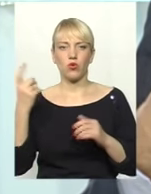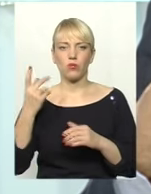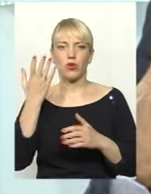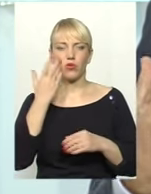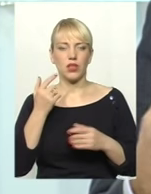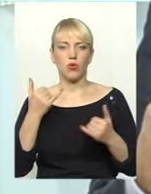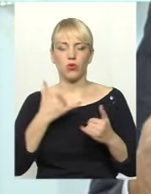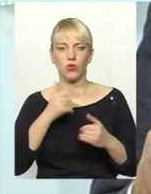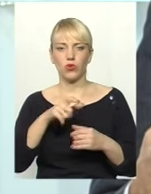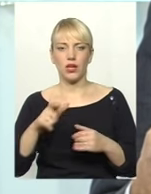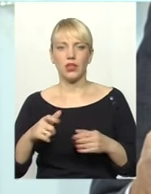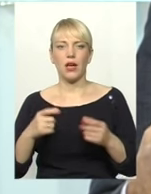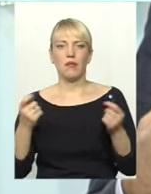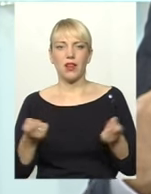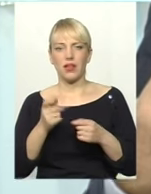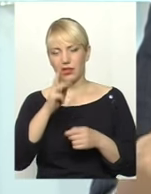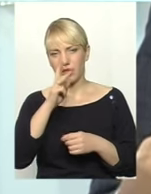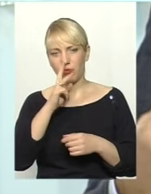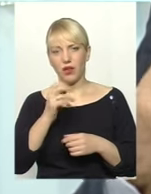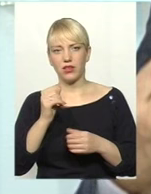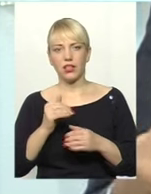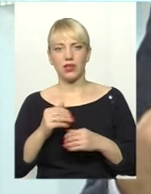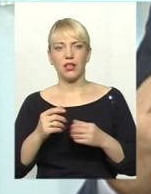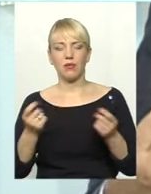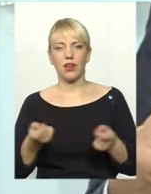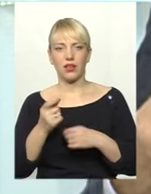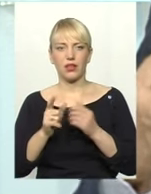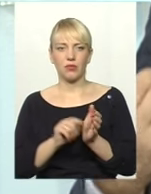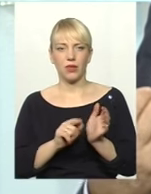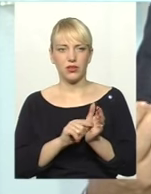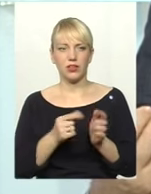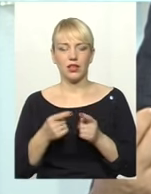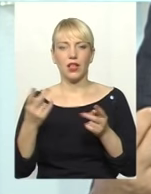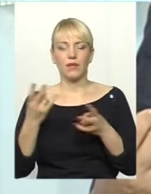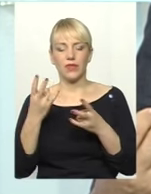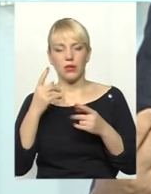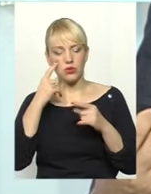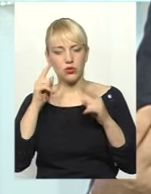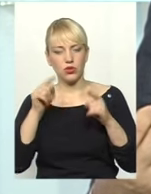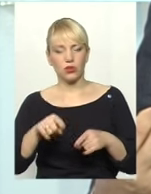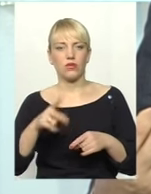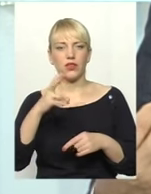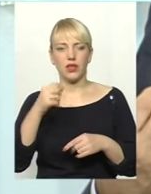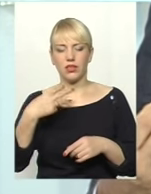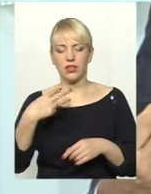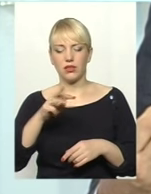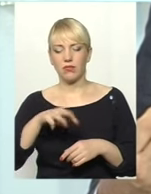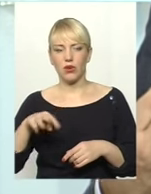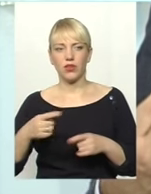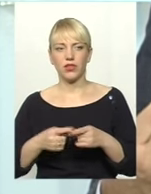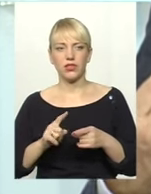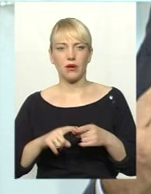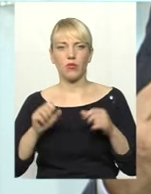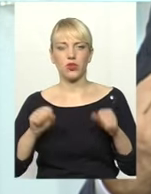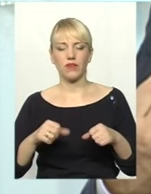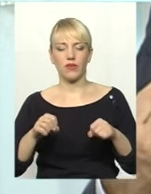І ми повинні говорити, що абсолютно розділ бюджету, не сконцентруватися на 50 мільйонах. Повірте мені, це